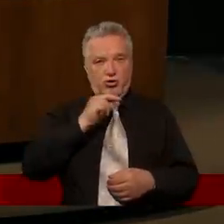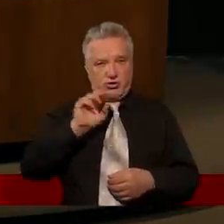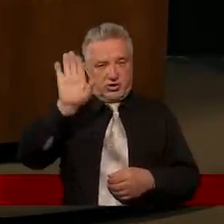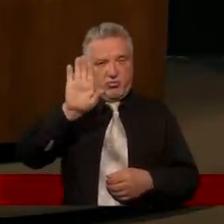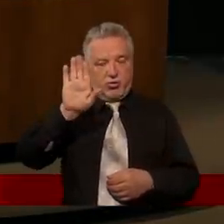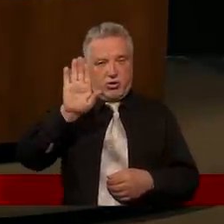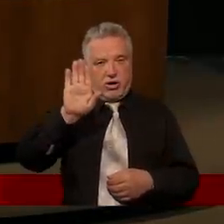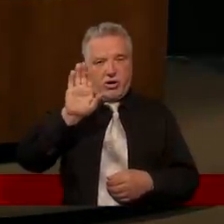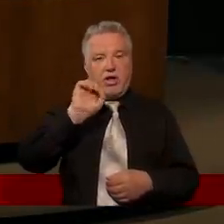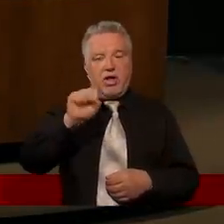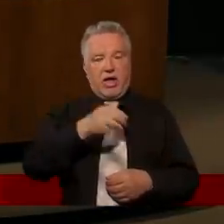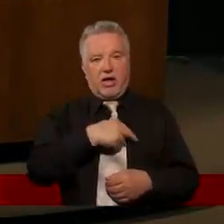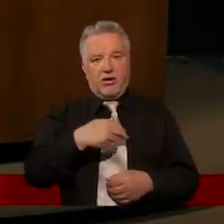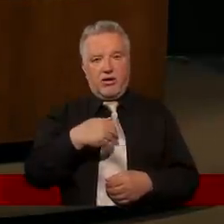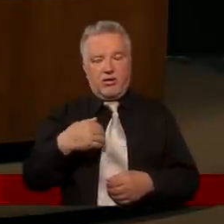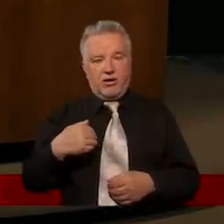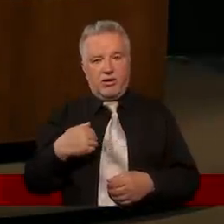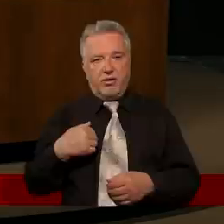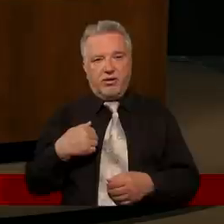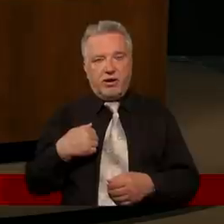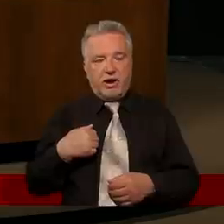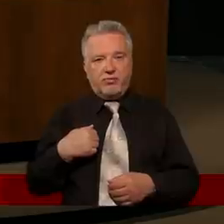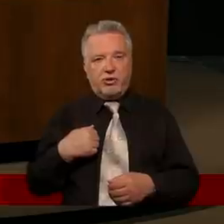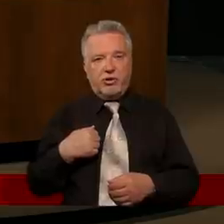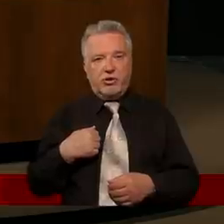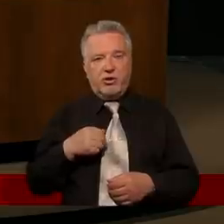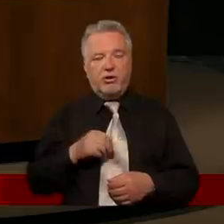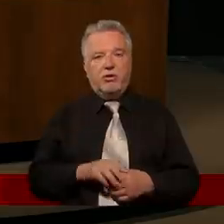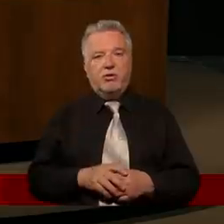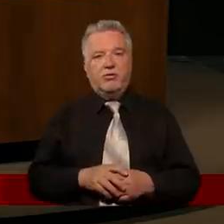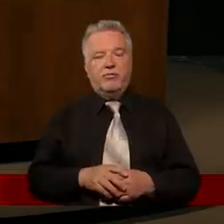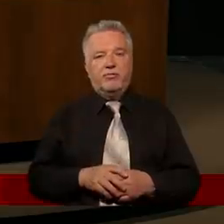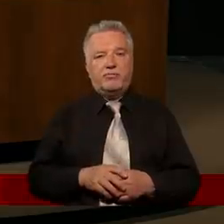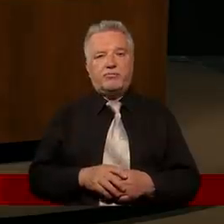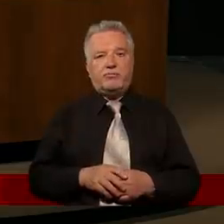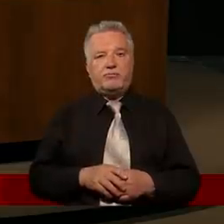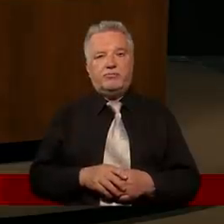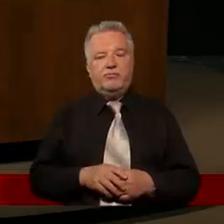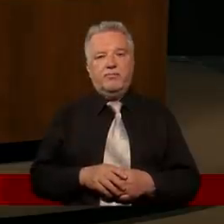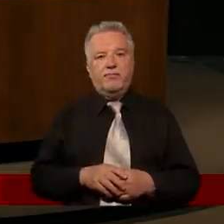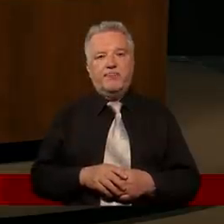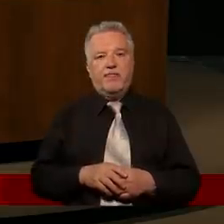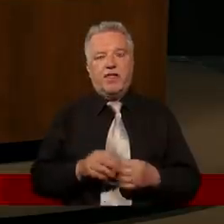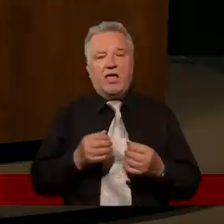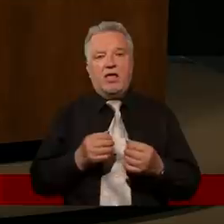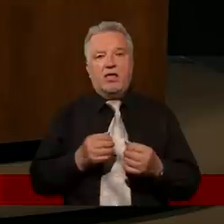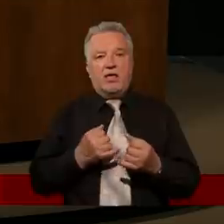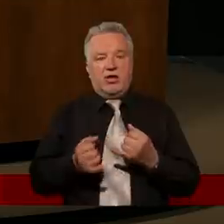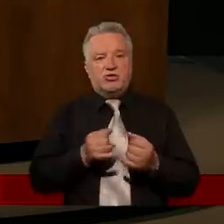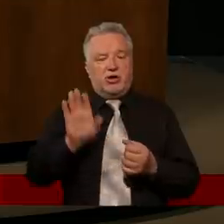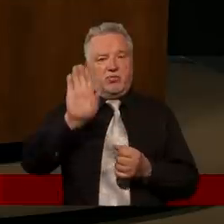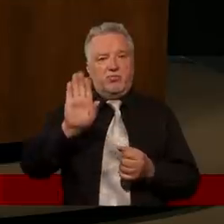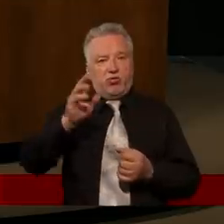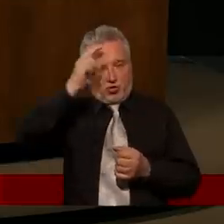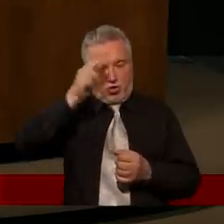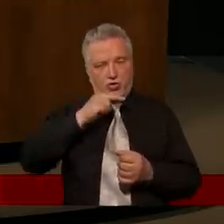atrybutów, ale też w kontekście mojej relacji z nim. Skoro jest osobą, która bardzo mnie kocha